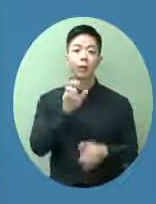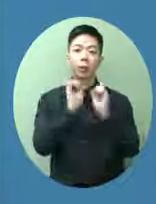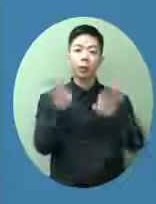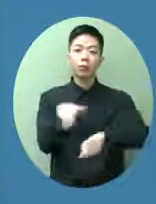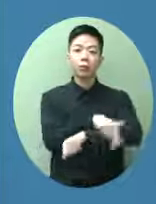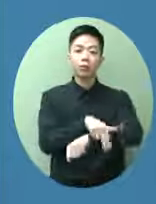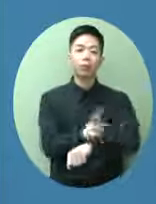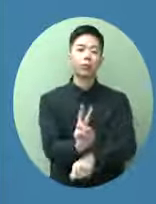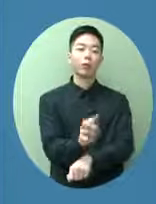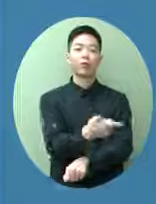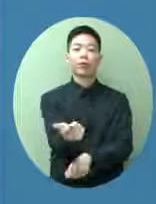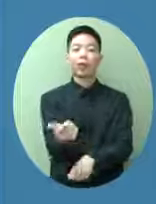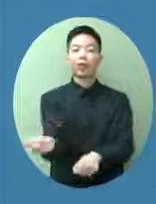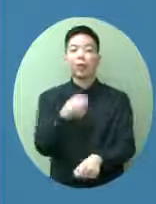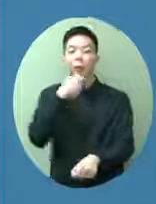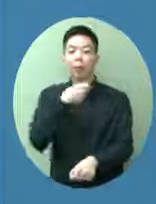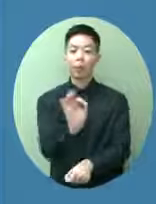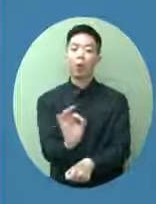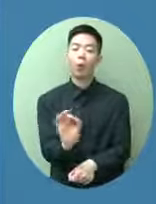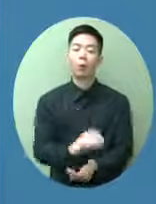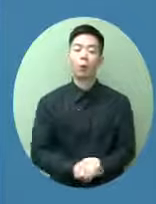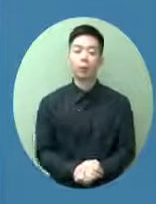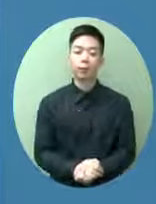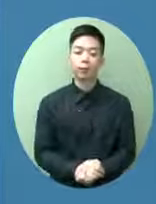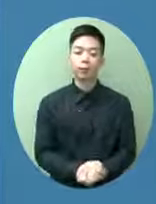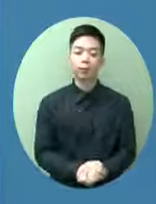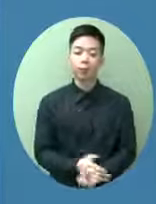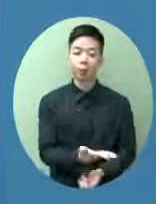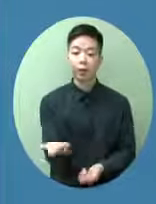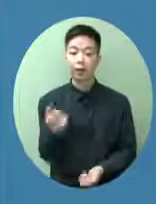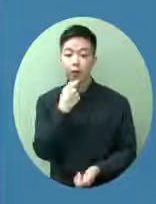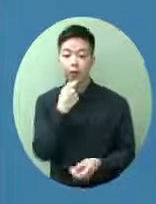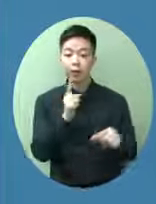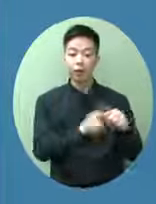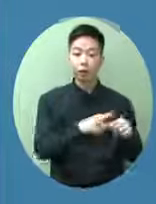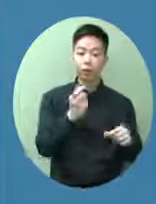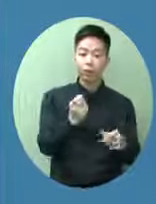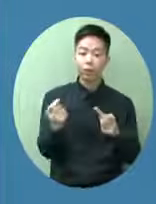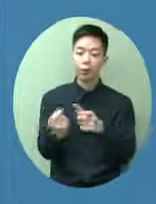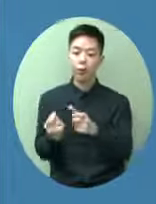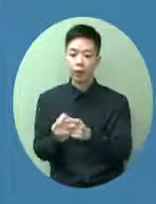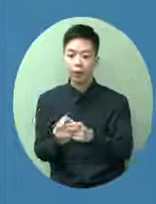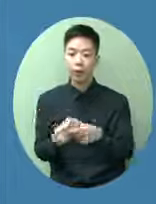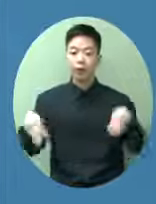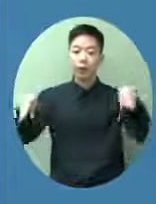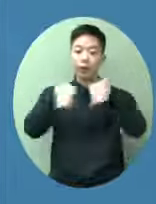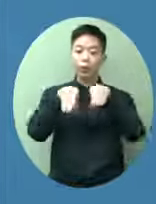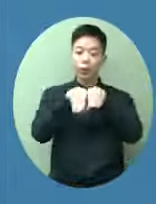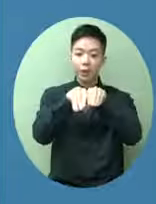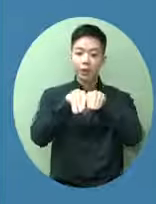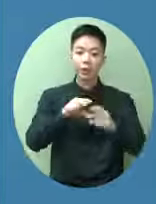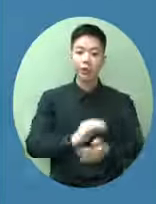好像沒有什麼人報導就是這個廣受歡迎的中小企的融資以下的百份百